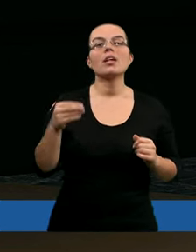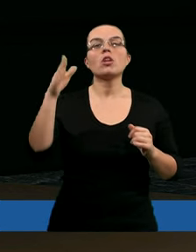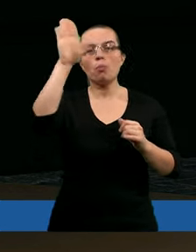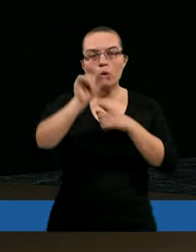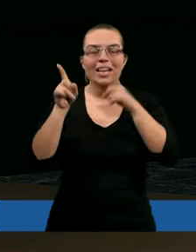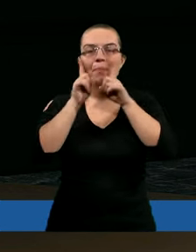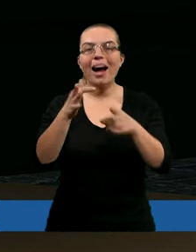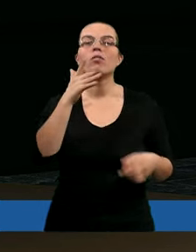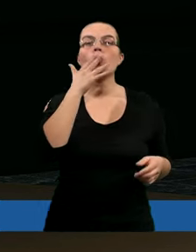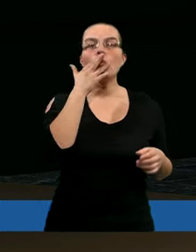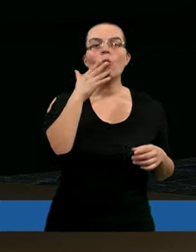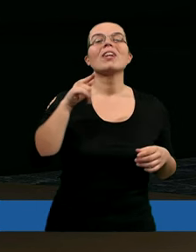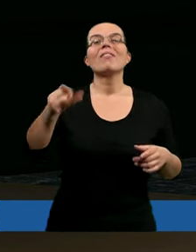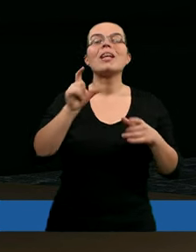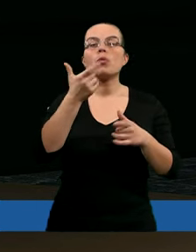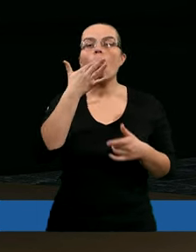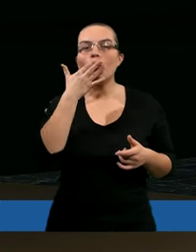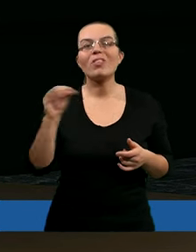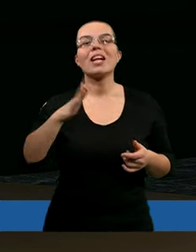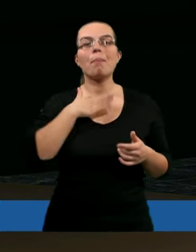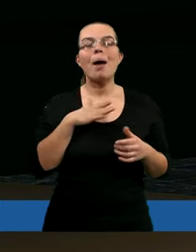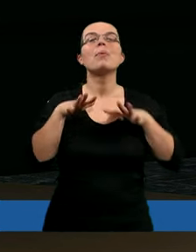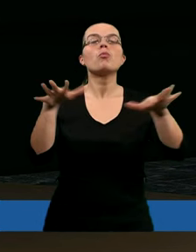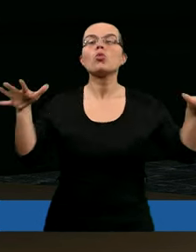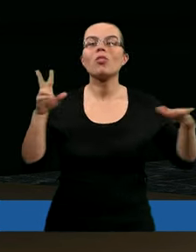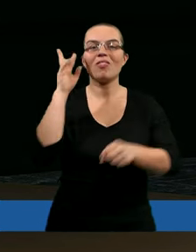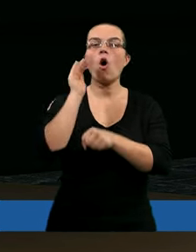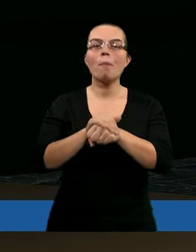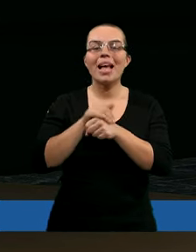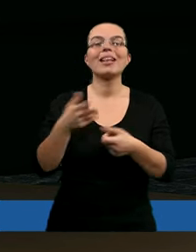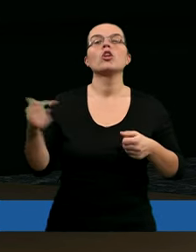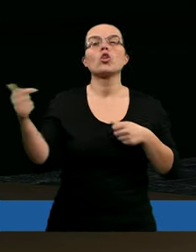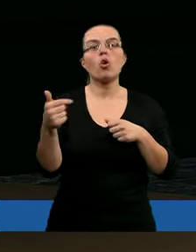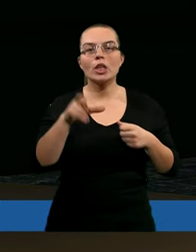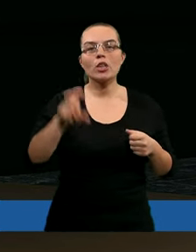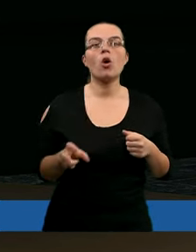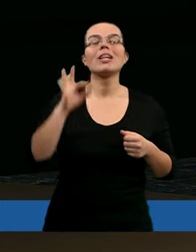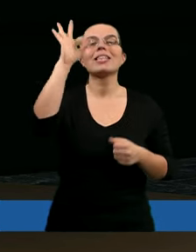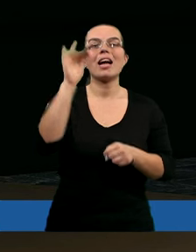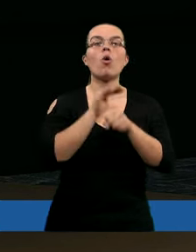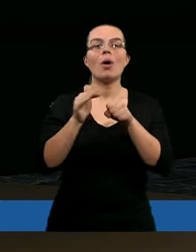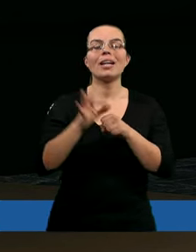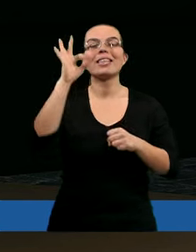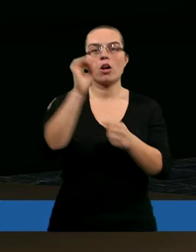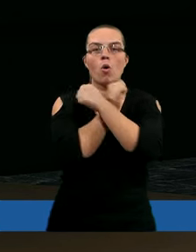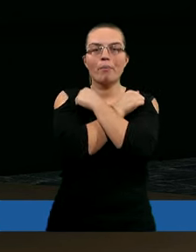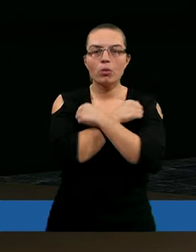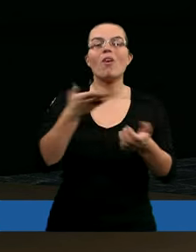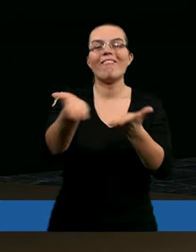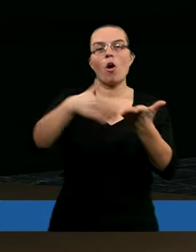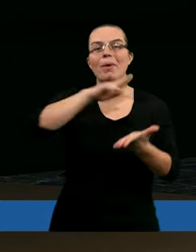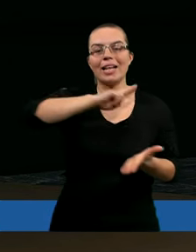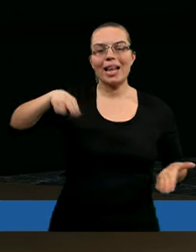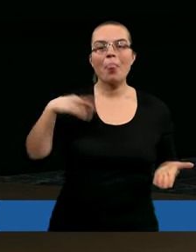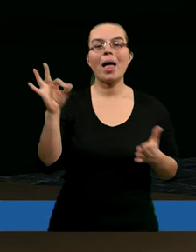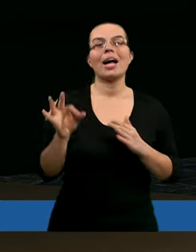Bóg jest prawdomówny w tym, co mówi i mamy mnóstwo obietnic dotyczących Jego łaski, Jego miłości wobec